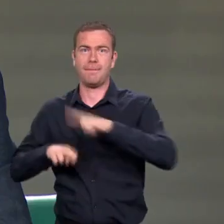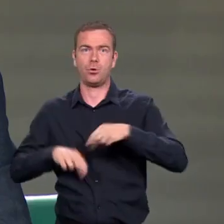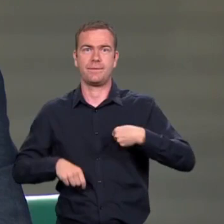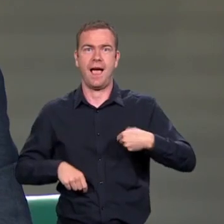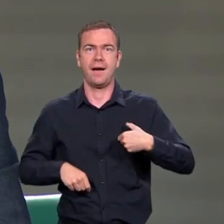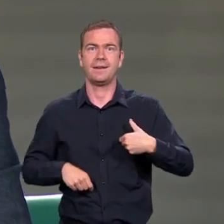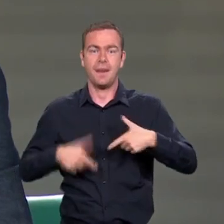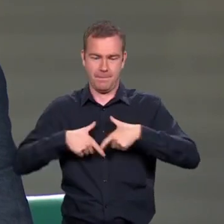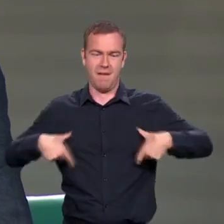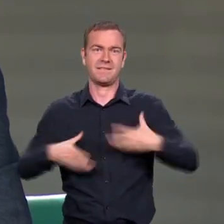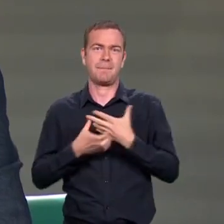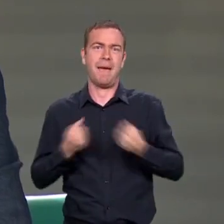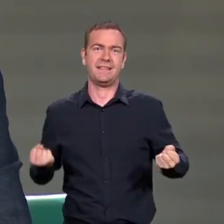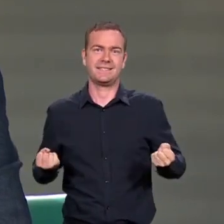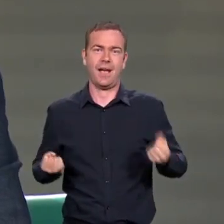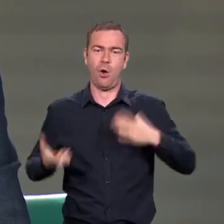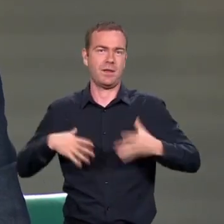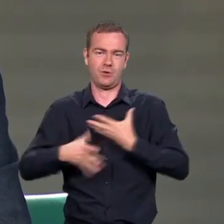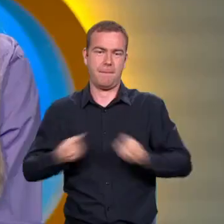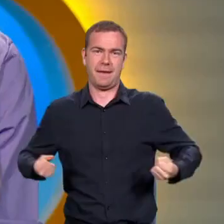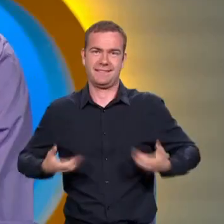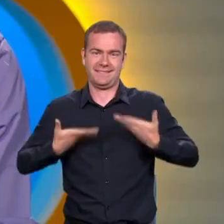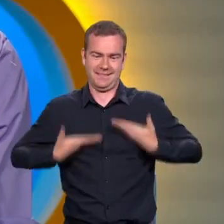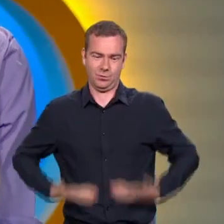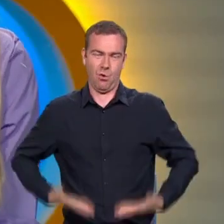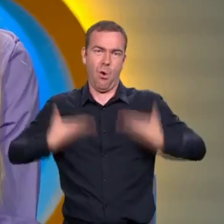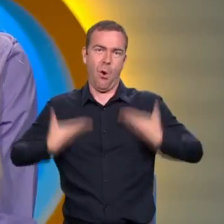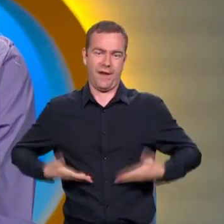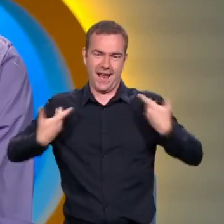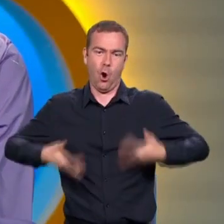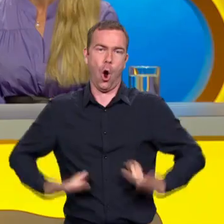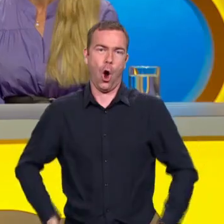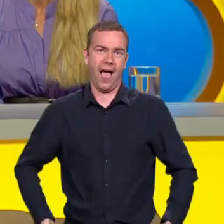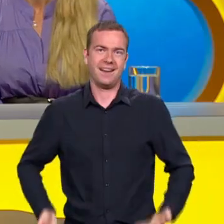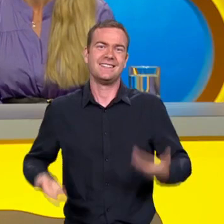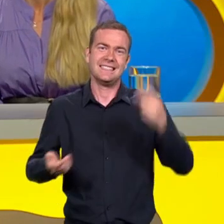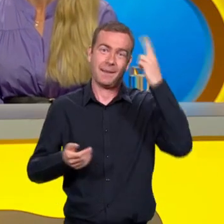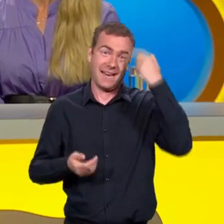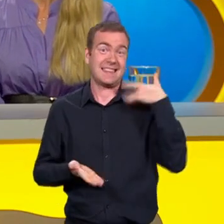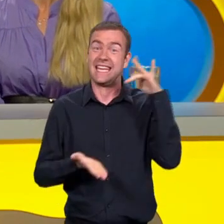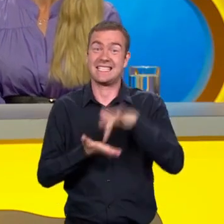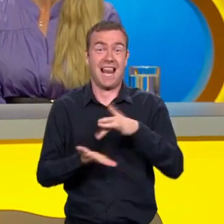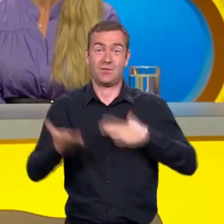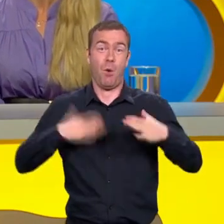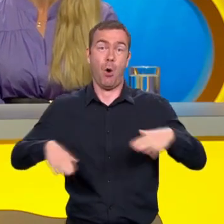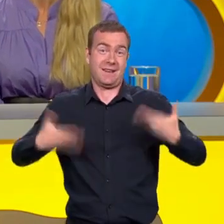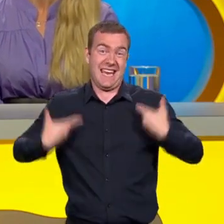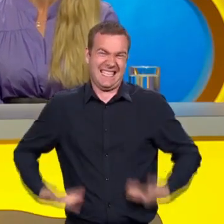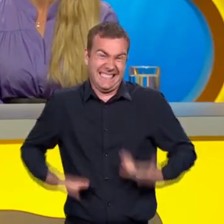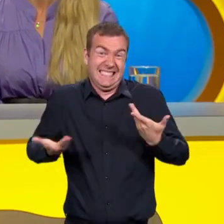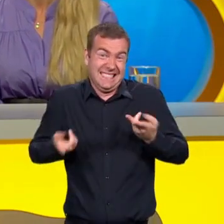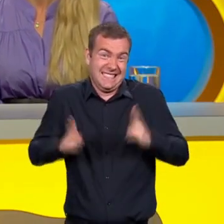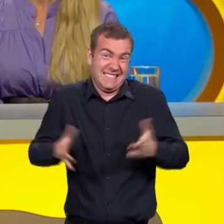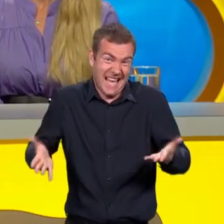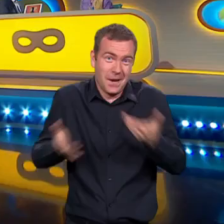Takže tam bylo něco nabíc ještě, než mělo být vidět. Já to, ale já vám poviem, že mali z toho určite väčšiu ráda, ako